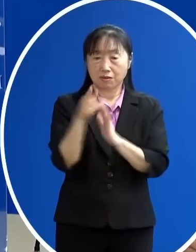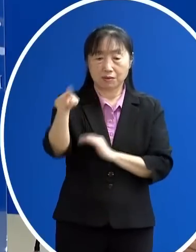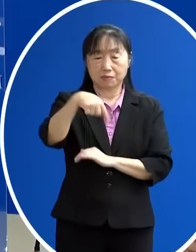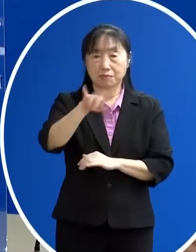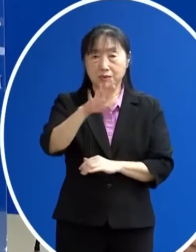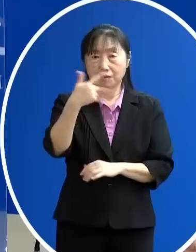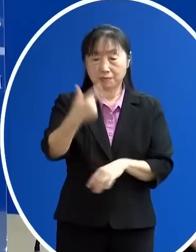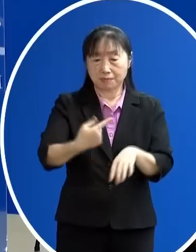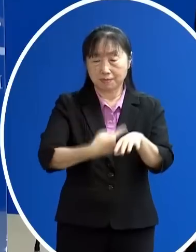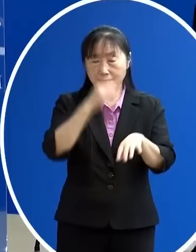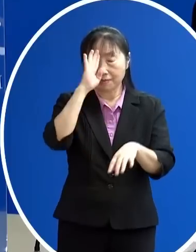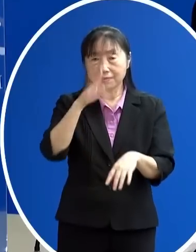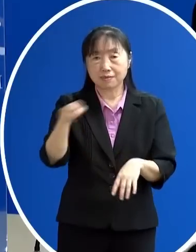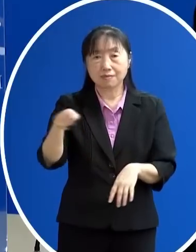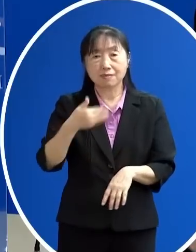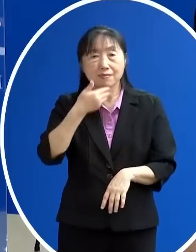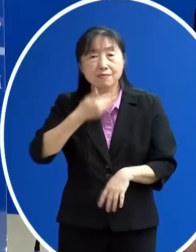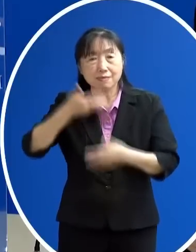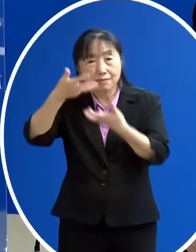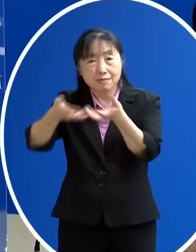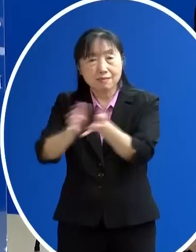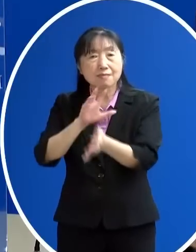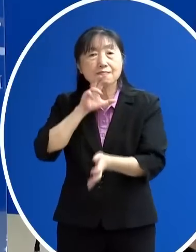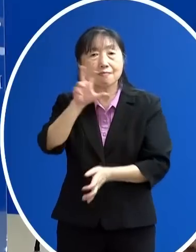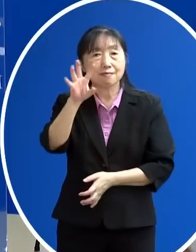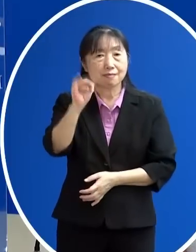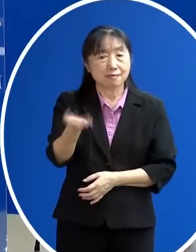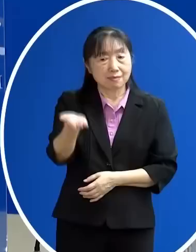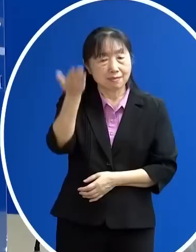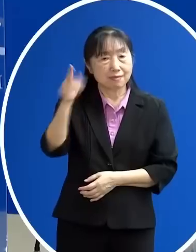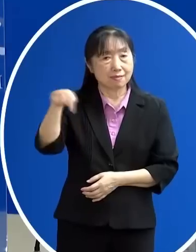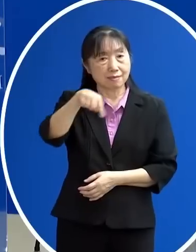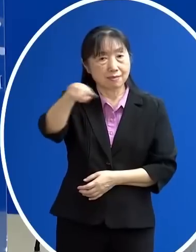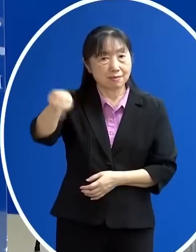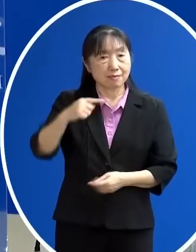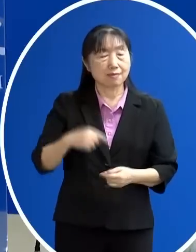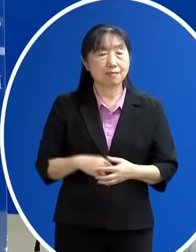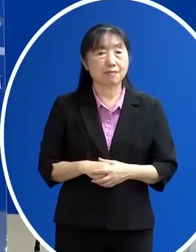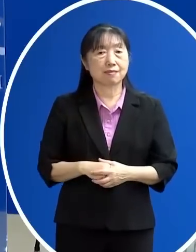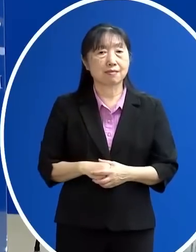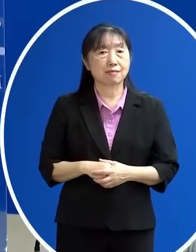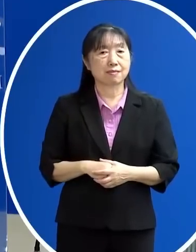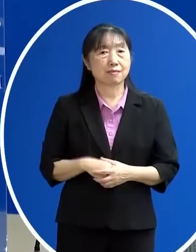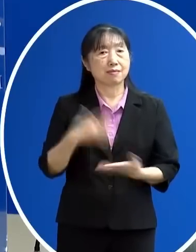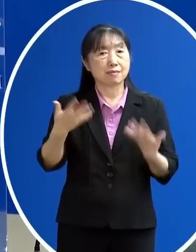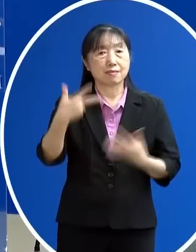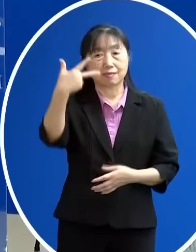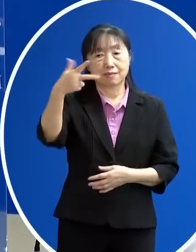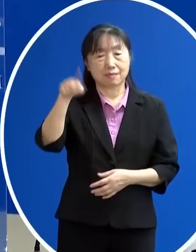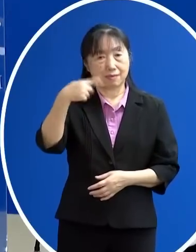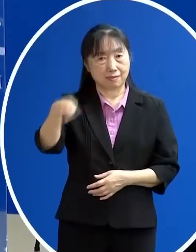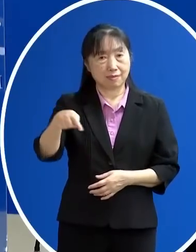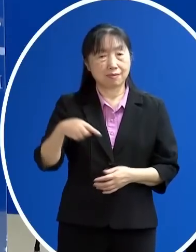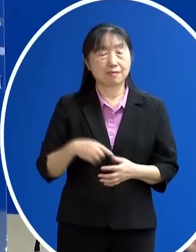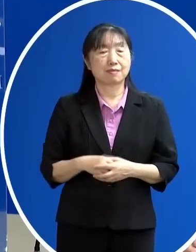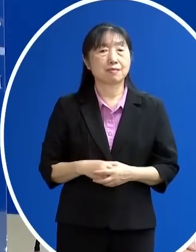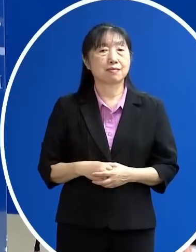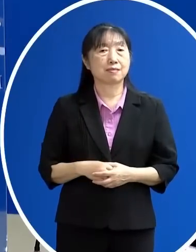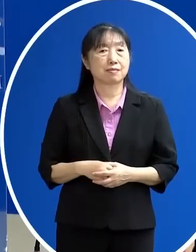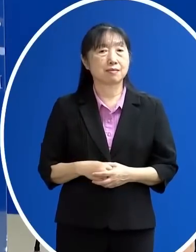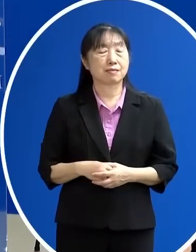病史 那其中年長的這幾位80多歲以上的這些總共有7位個案裡面